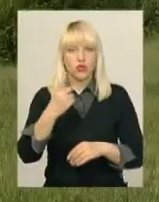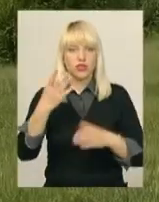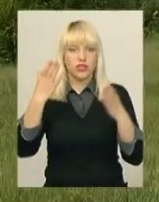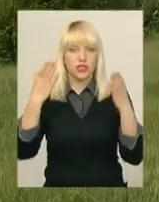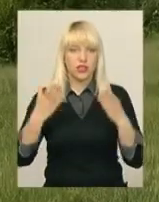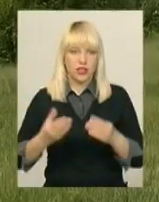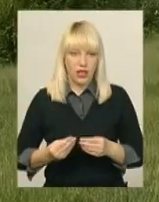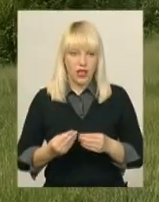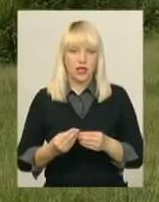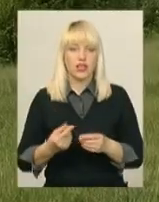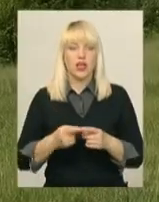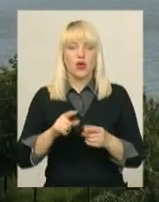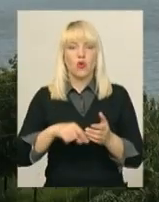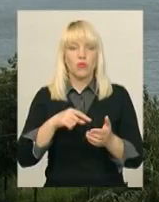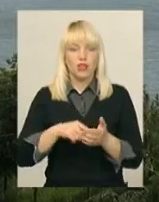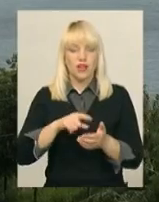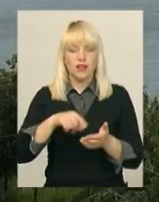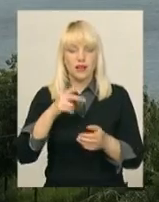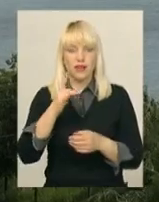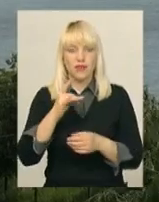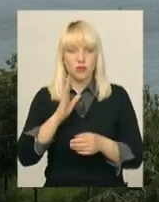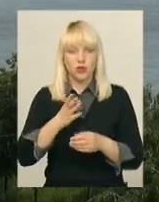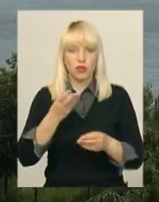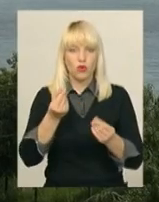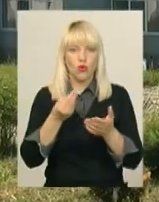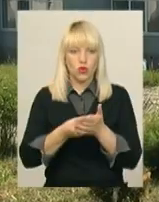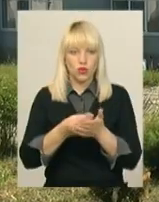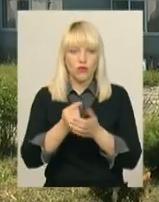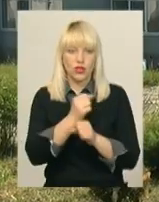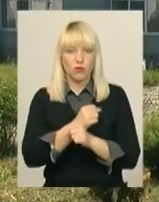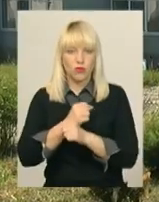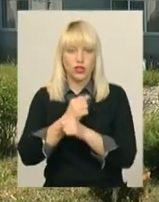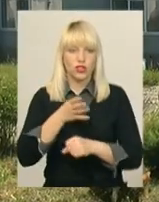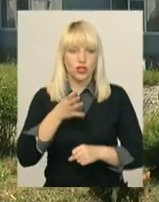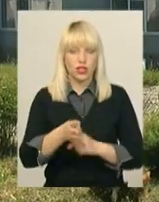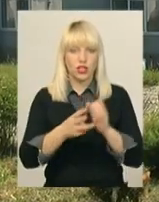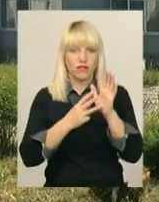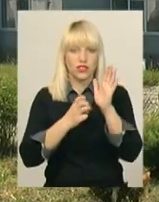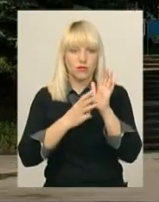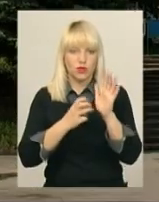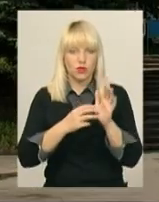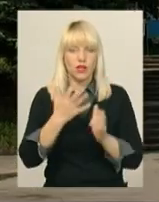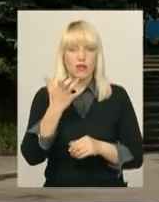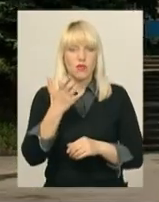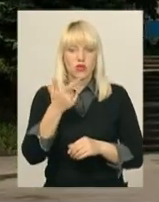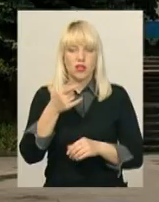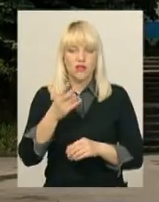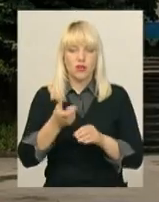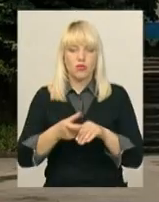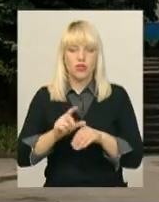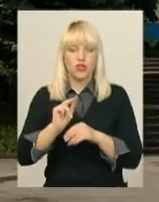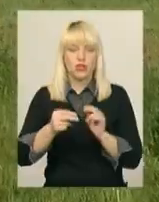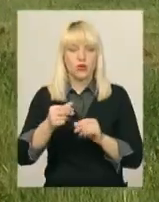власності Хмельницької міської ради, цього року коштуватиме 4 тисячі 800 гривень. Це на 500 гривень більше, ніж торік. 350 дітей